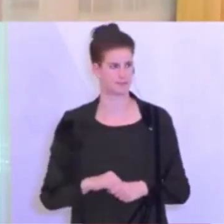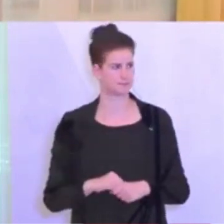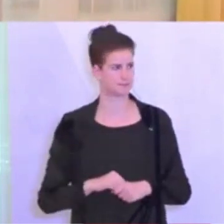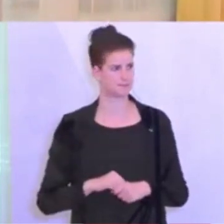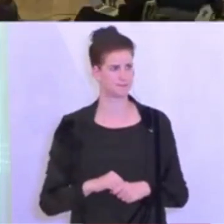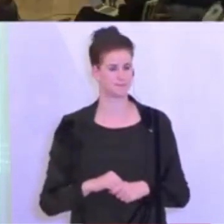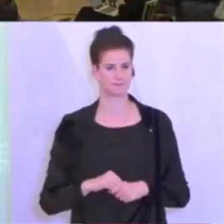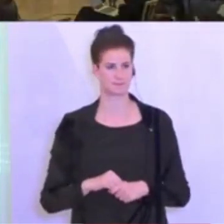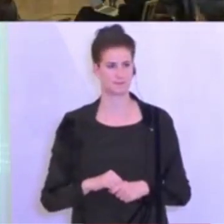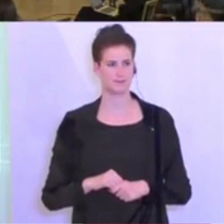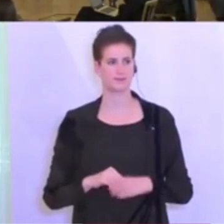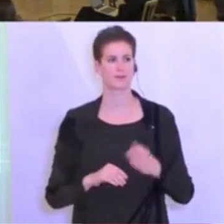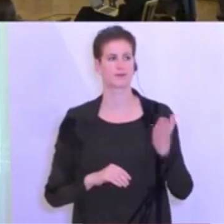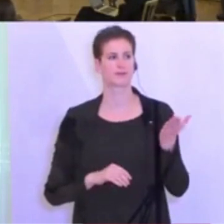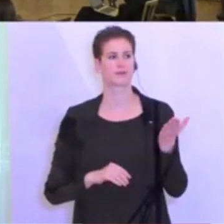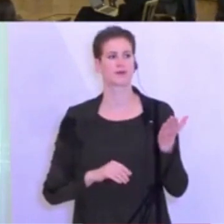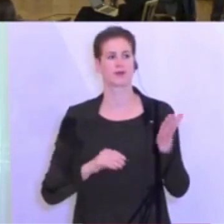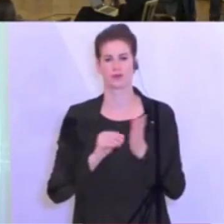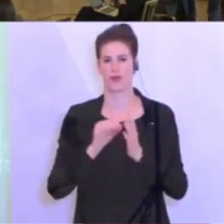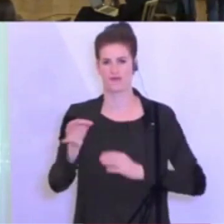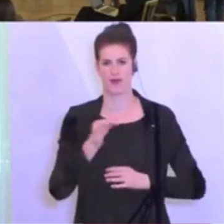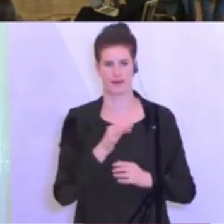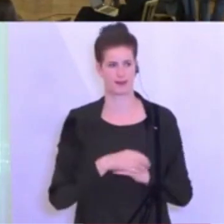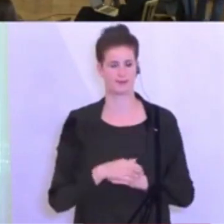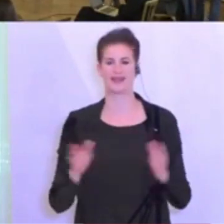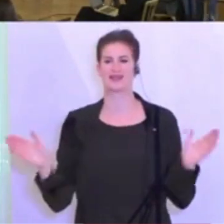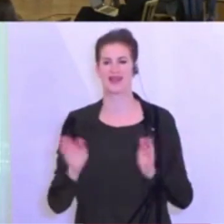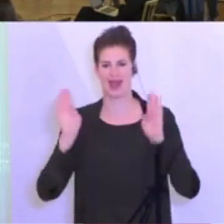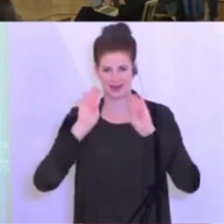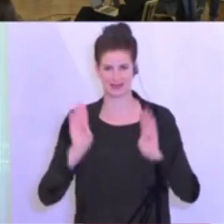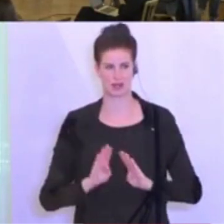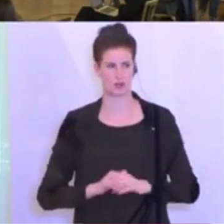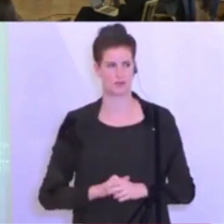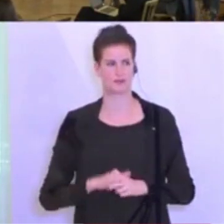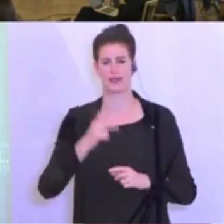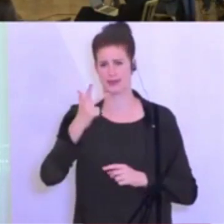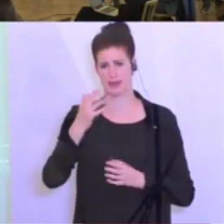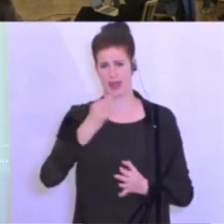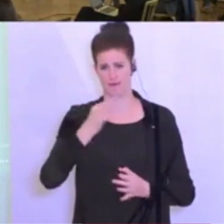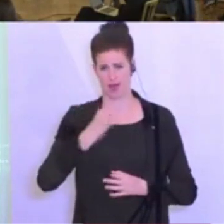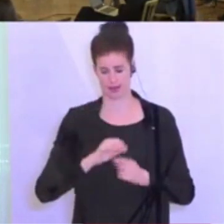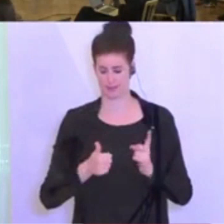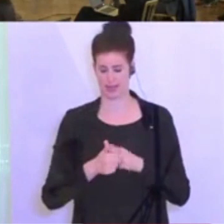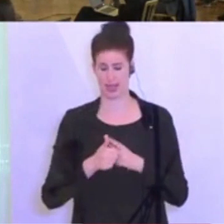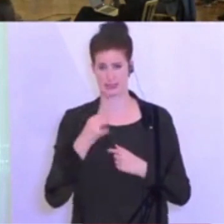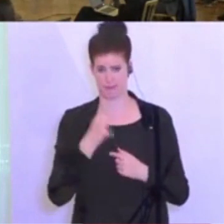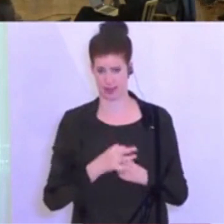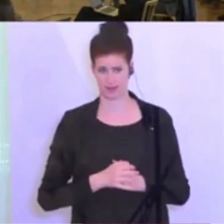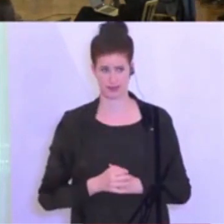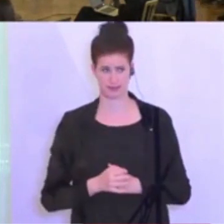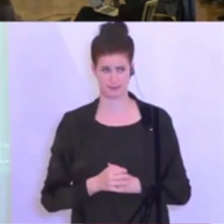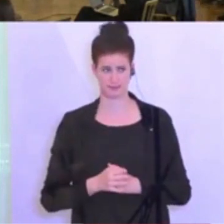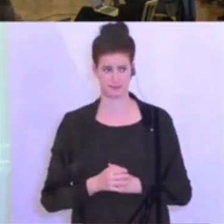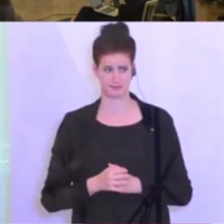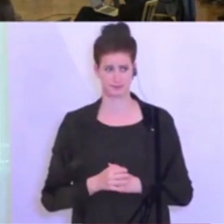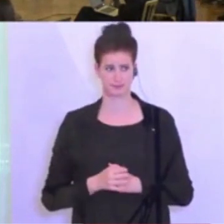Frage gesehen. Kleine Zeitung, Herr Jungwirth. Vielleicht drei Fragen. Erste Frage. Ganz